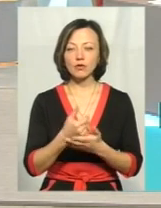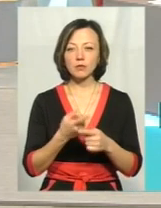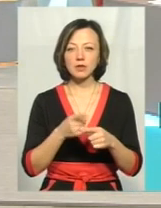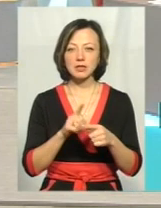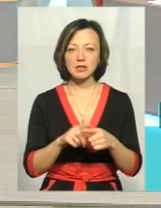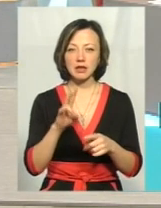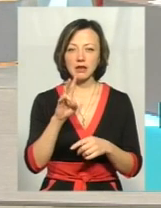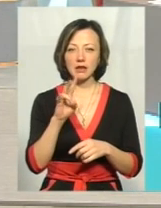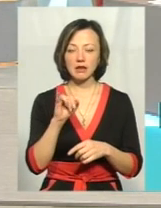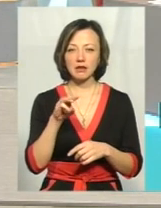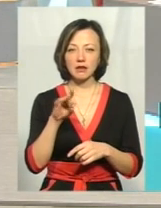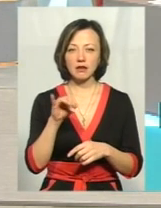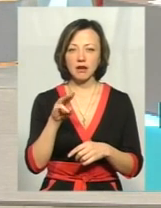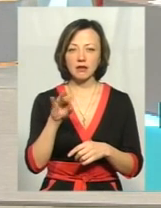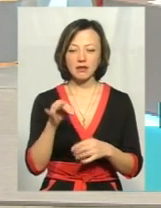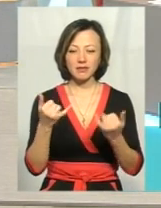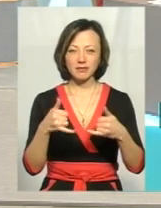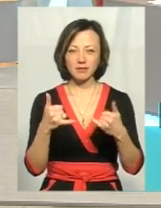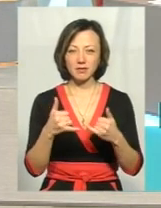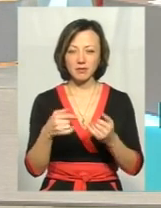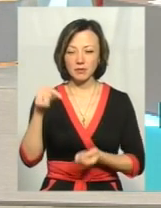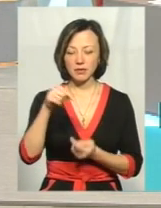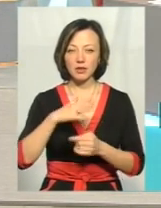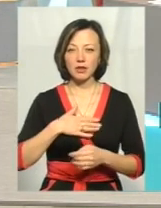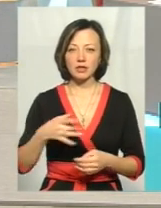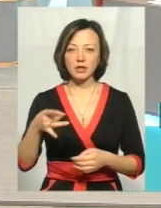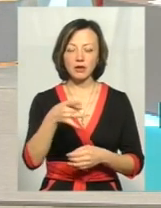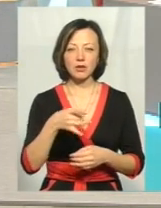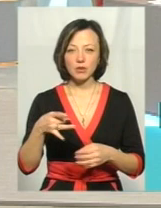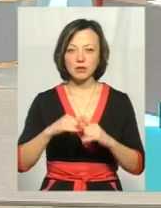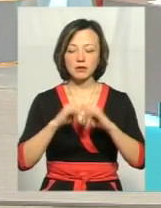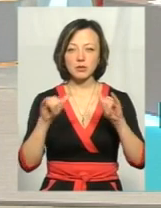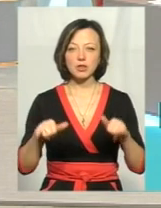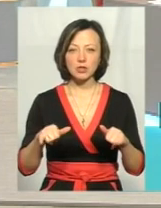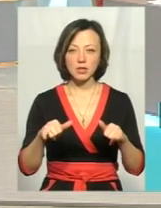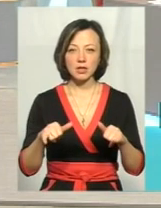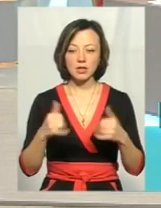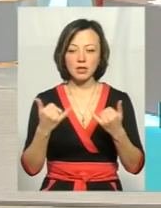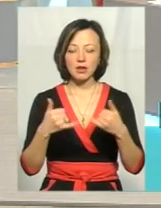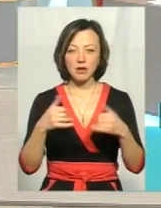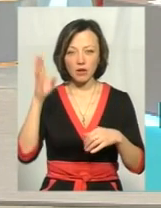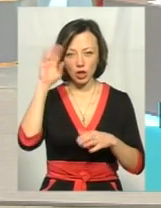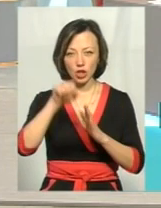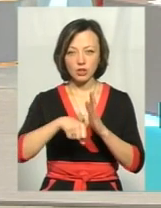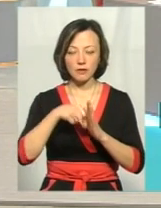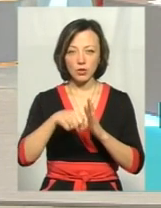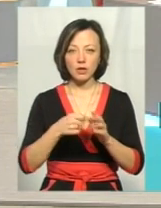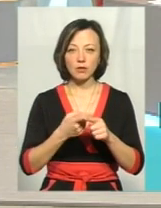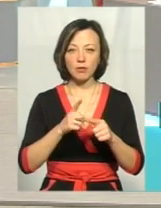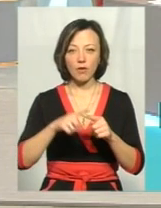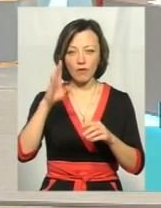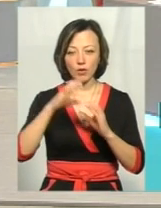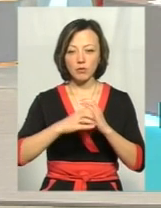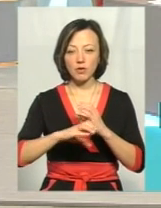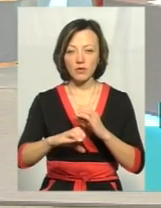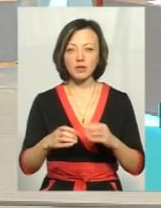вони, це для нашого регіону характерно, збільшення останніми роками, збільшення нітратів в кроничній воді. Тому водопровідна вода